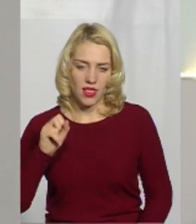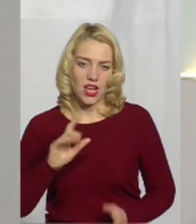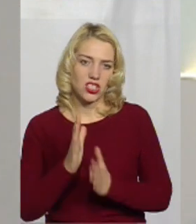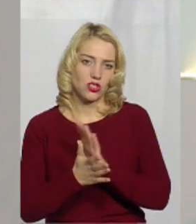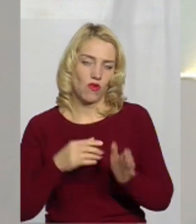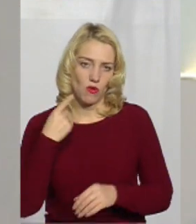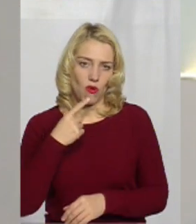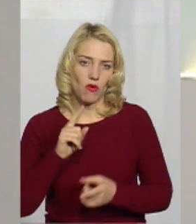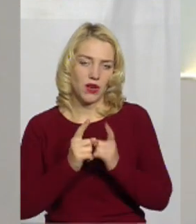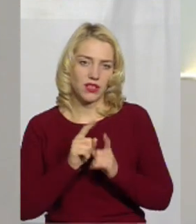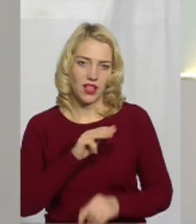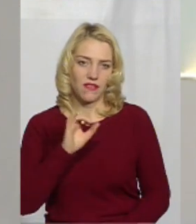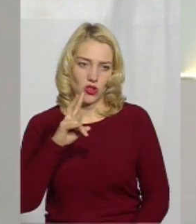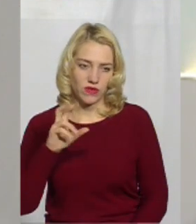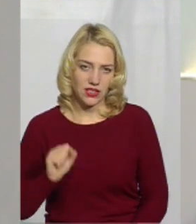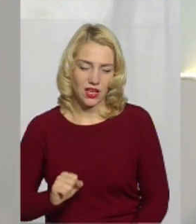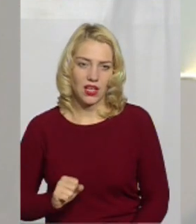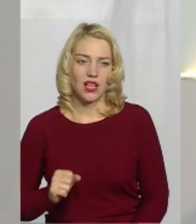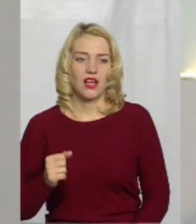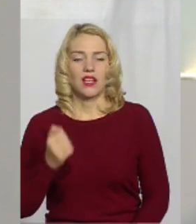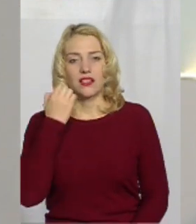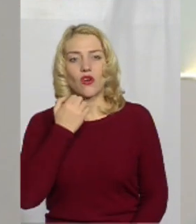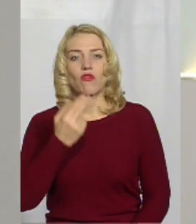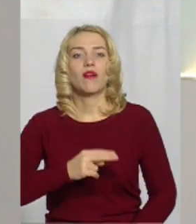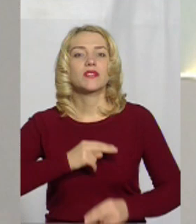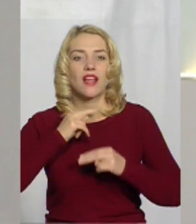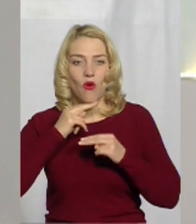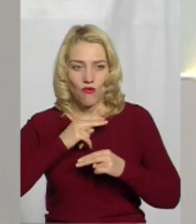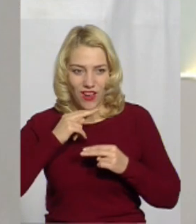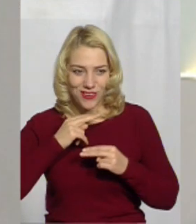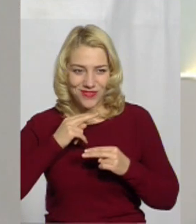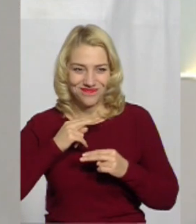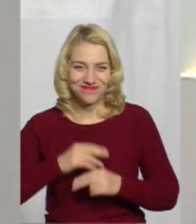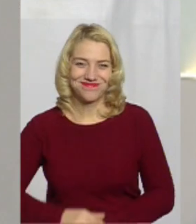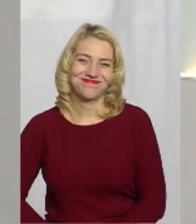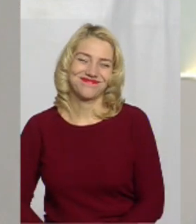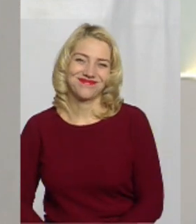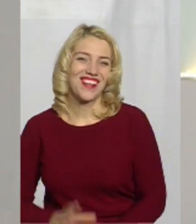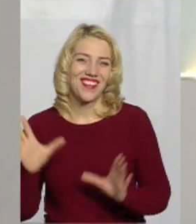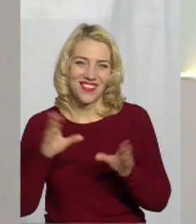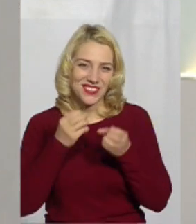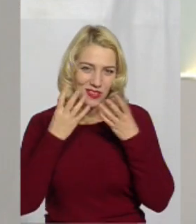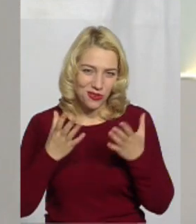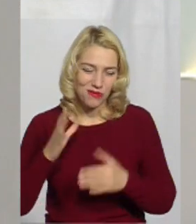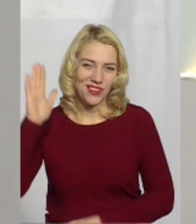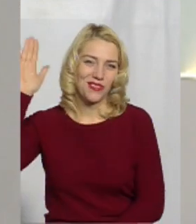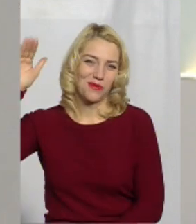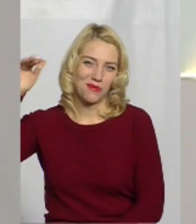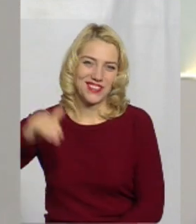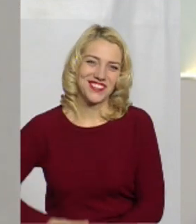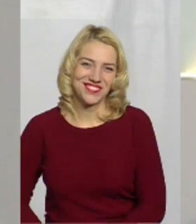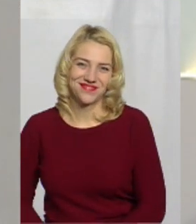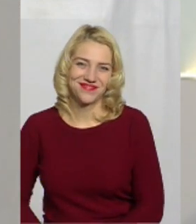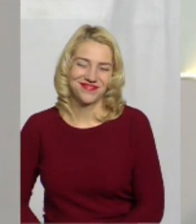перекладала Оксана Фіновська. Дякую вам за увагу. На все добре. До зустрічі у